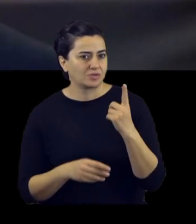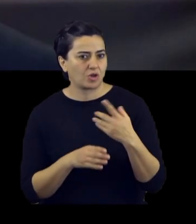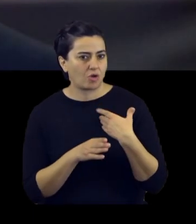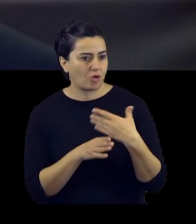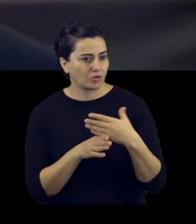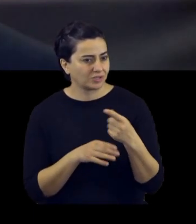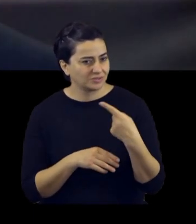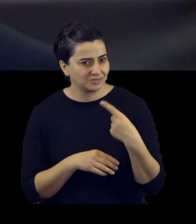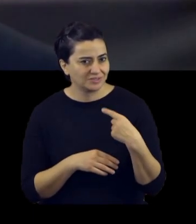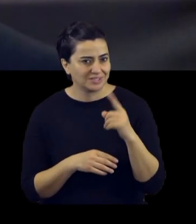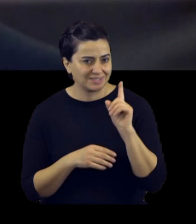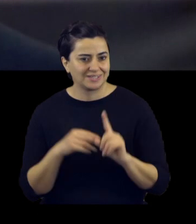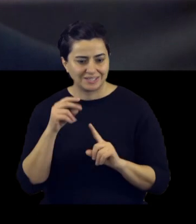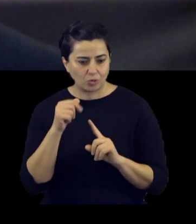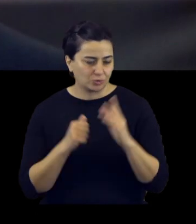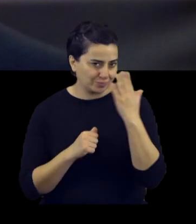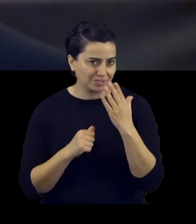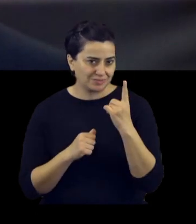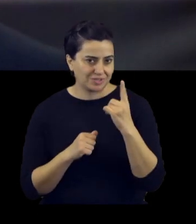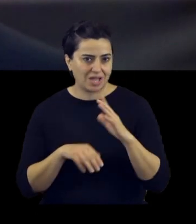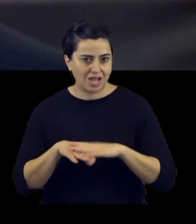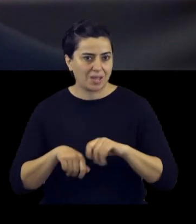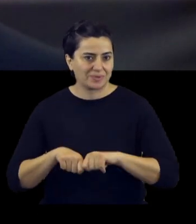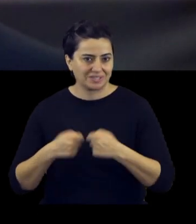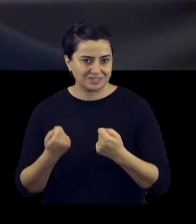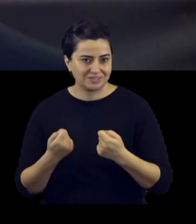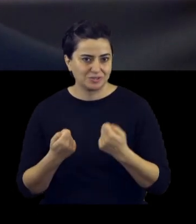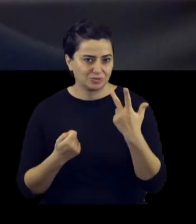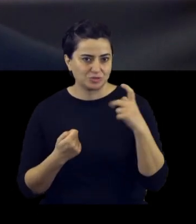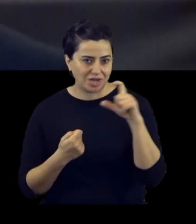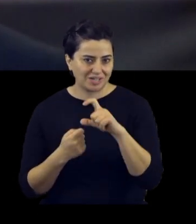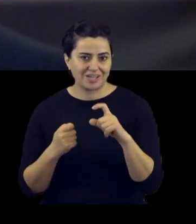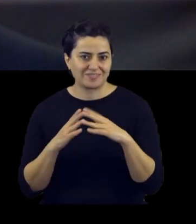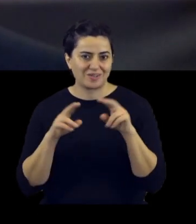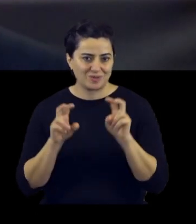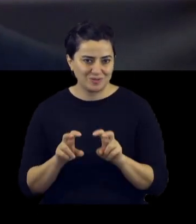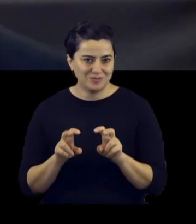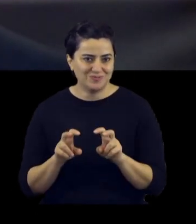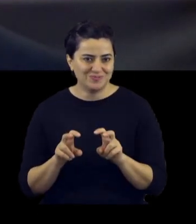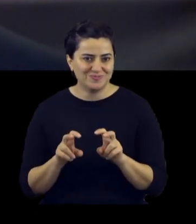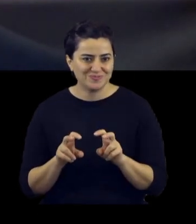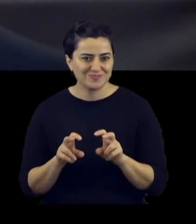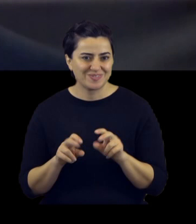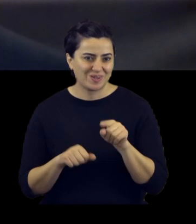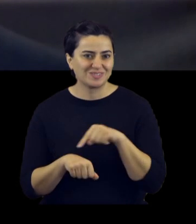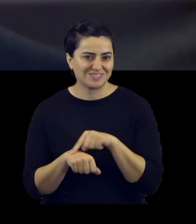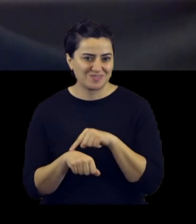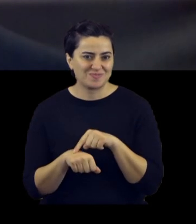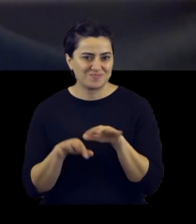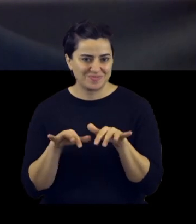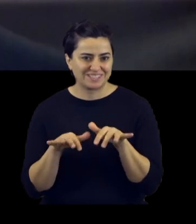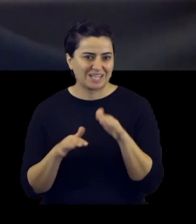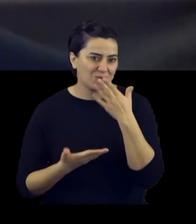ortak bir noktamız varmış. Ben de tam ilkokul 1'de ayağımı kırdım. 3 ay yatmak zorunda kaldım. O